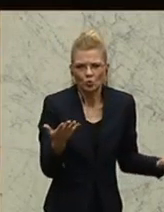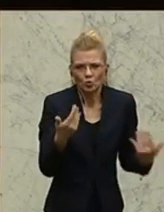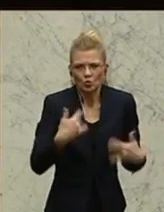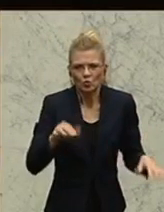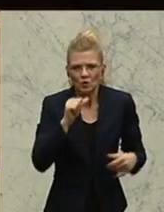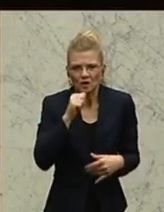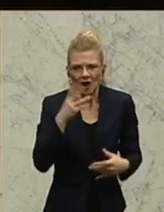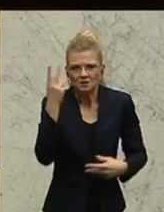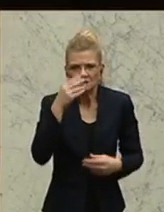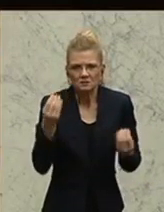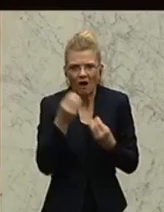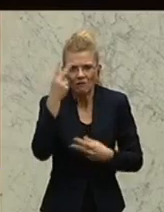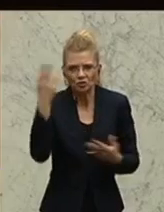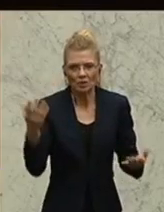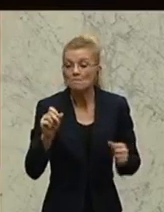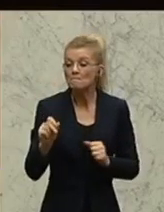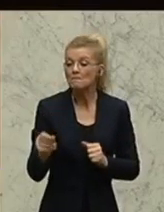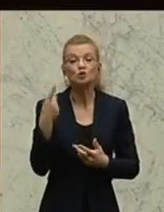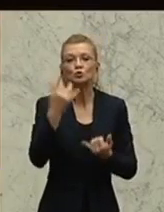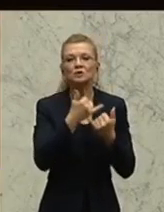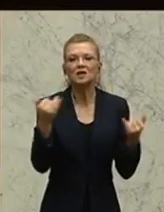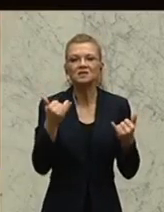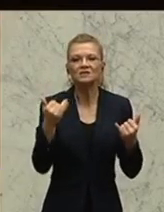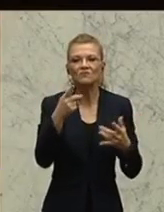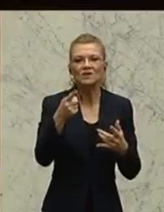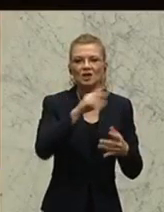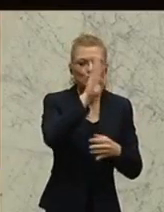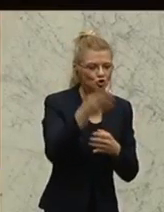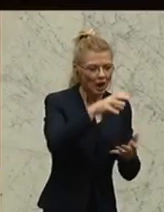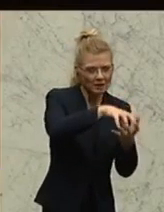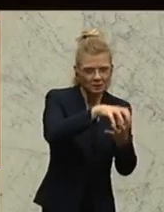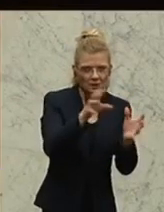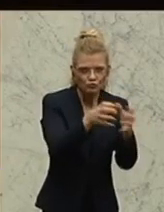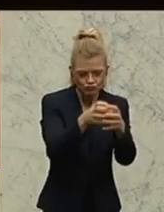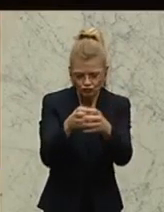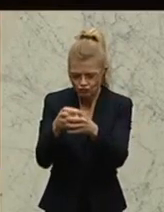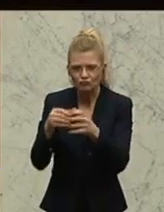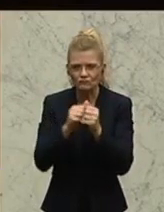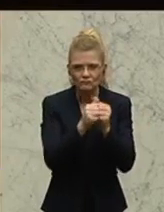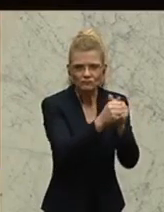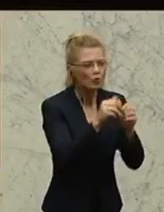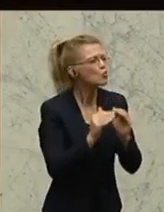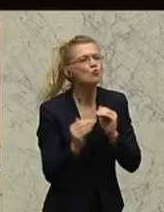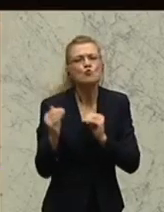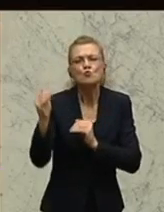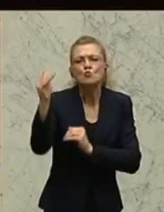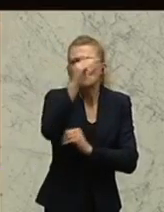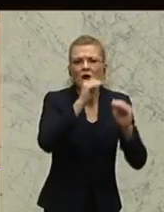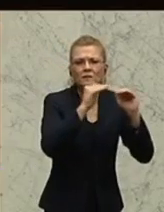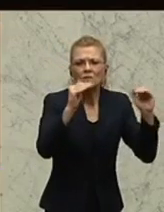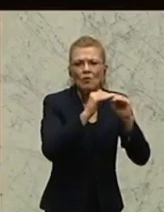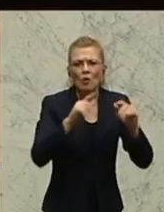sind die Wohnkosten über dem sozialverträglichen Niveau gestiegen. Und in der Bundeshauptstadt Wien, die